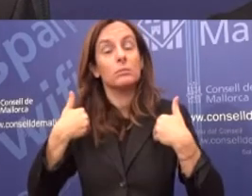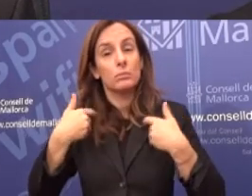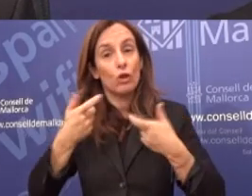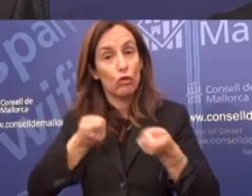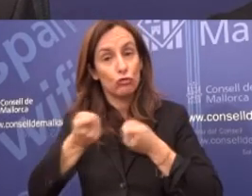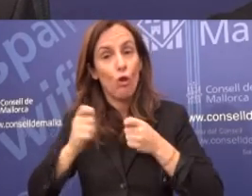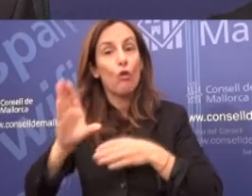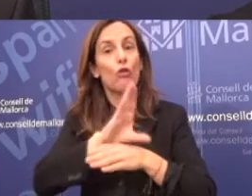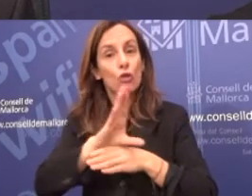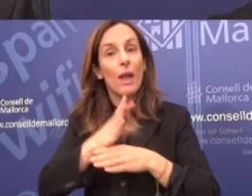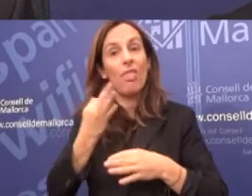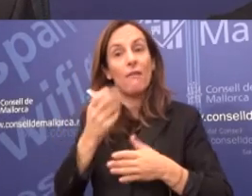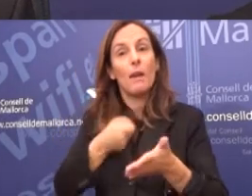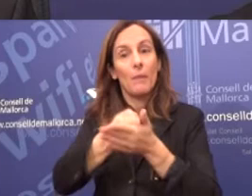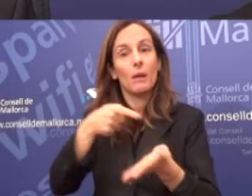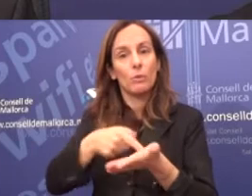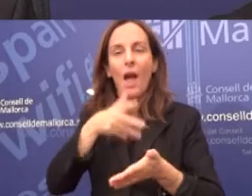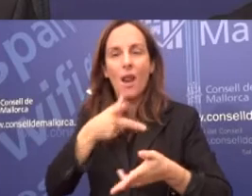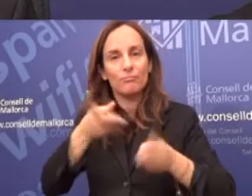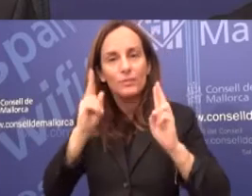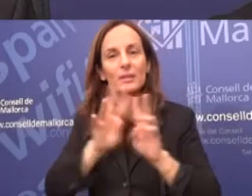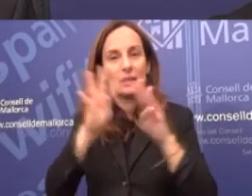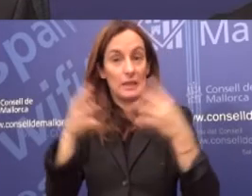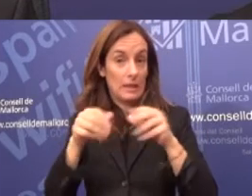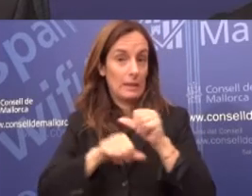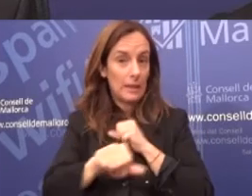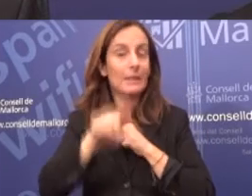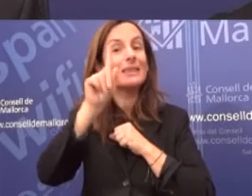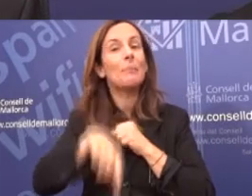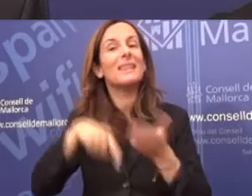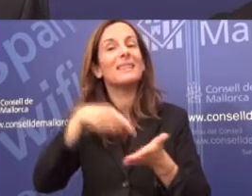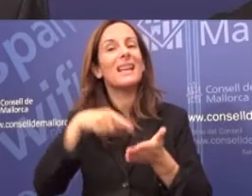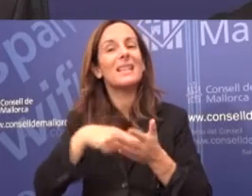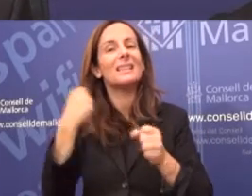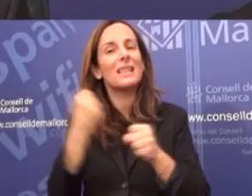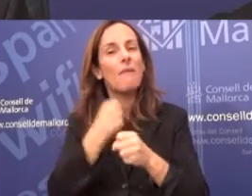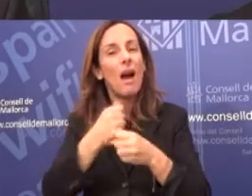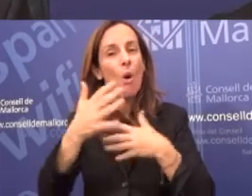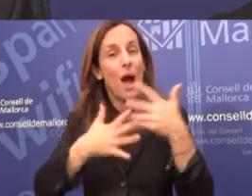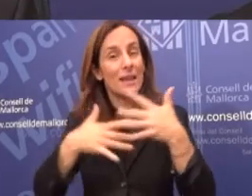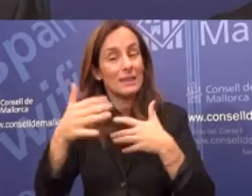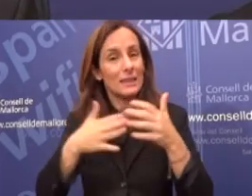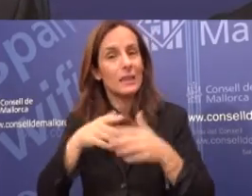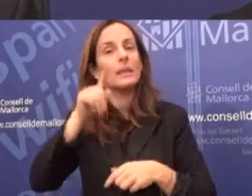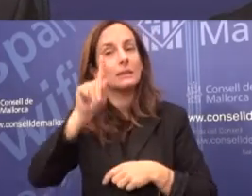que en aquest cas es facilitarà que el pagament de tributs es pugui fer per internet. Les taxes d'artecania, també,